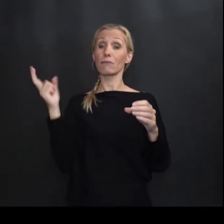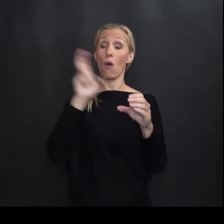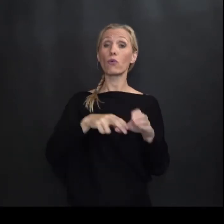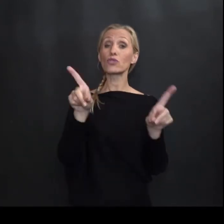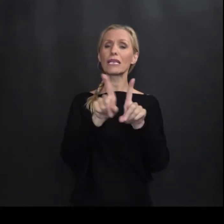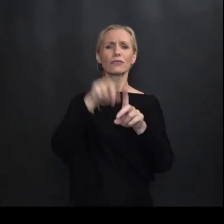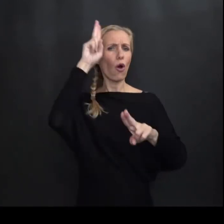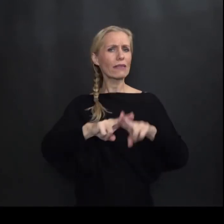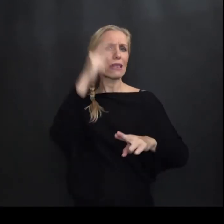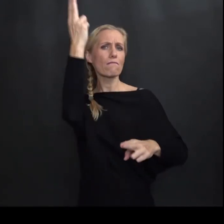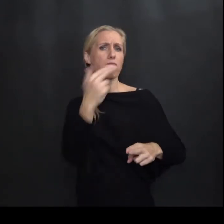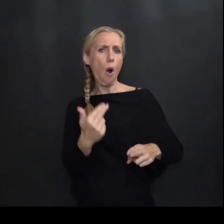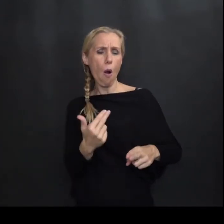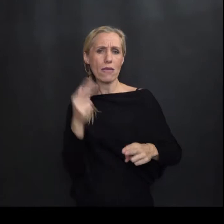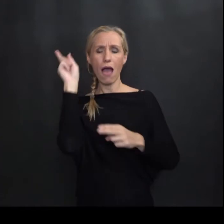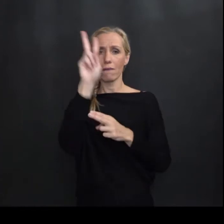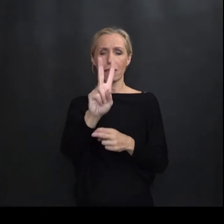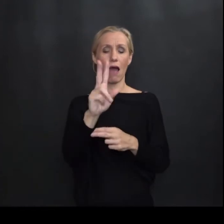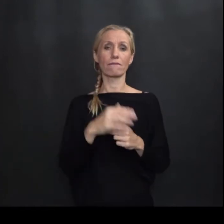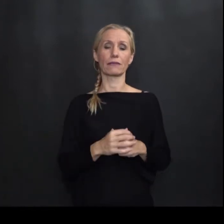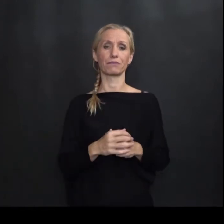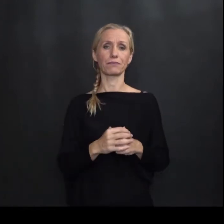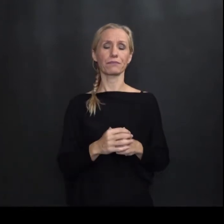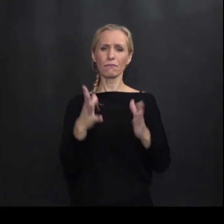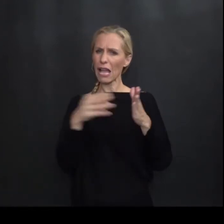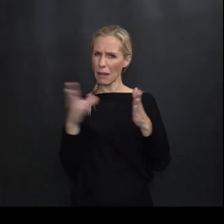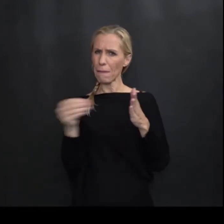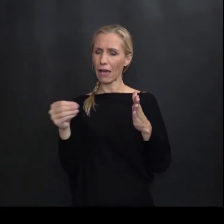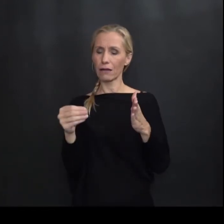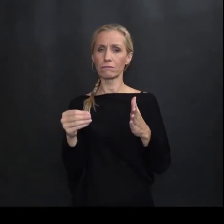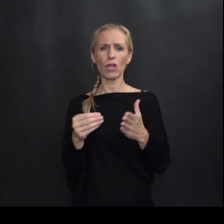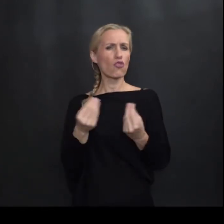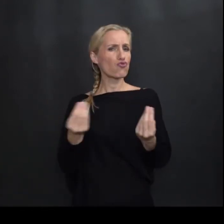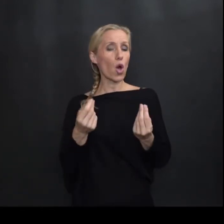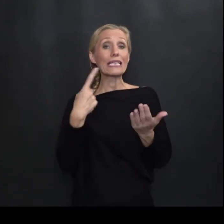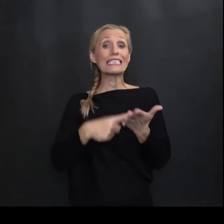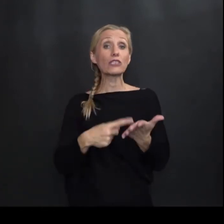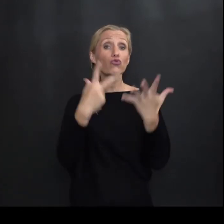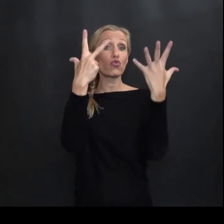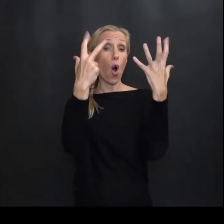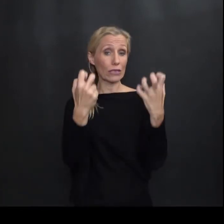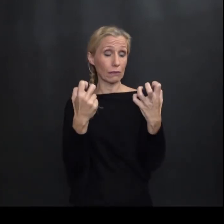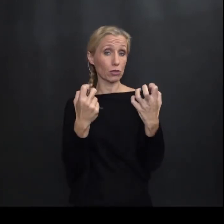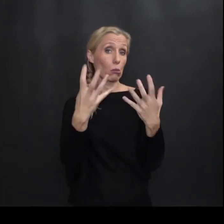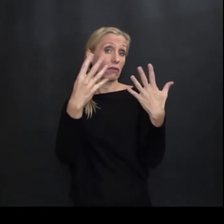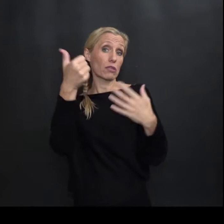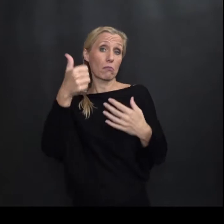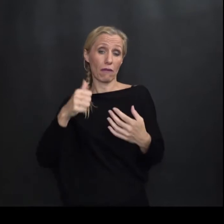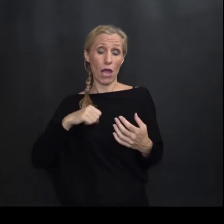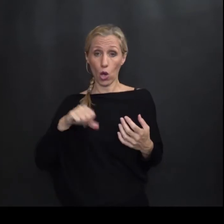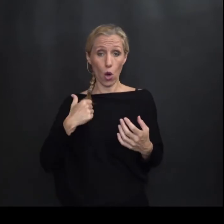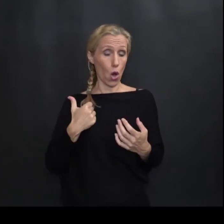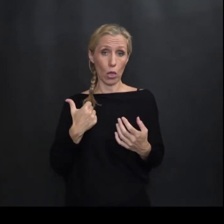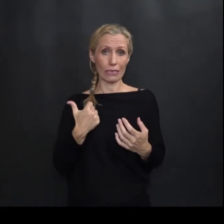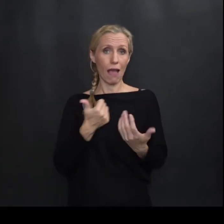Kada se trebala Odrediti boja Ove replike Jer što Iz 1871.